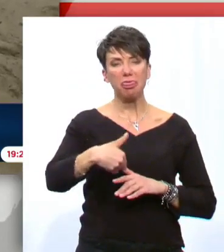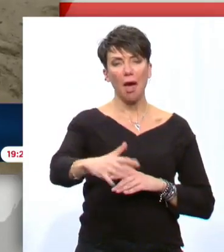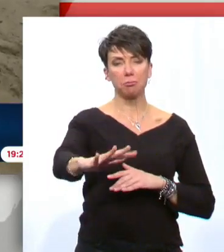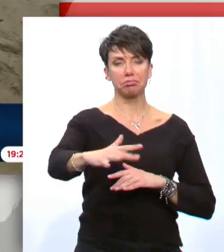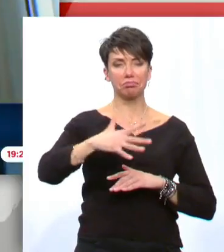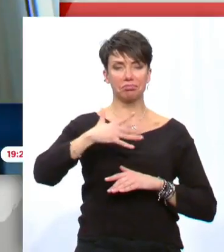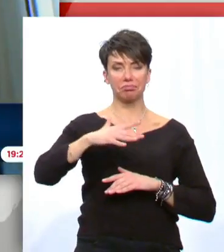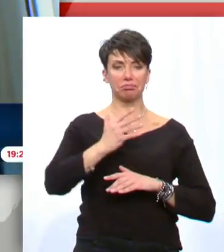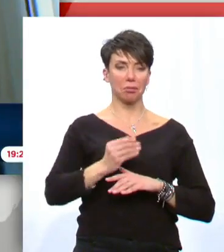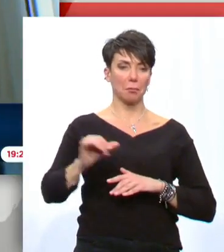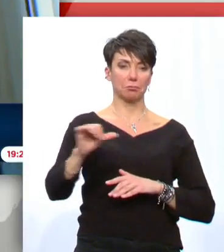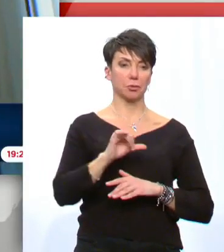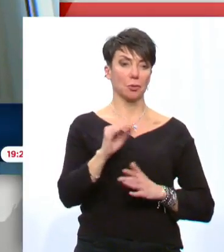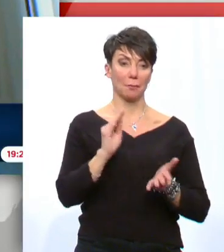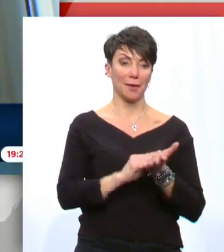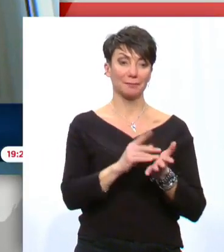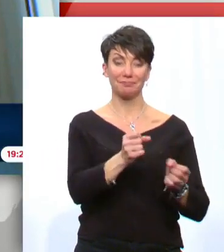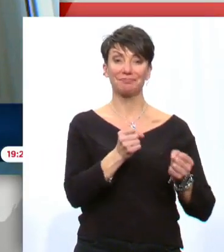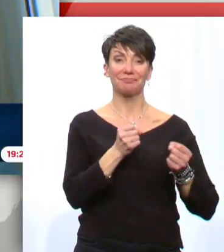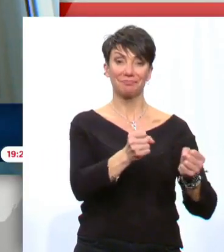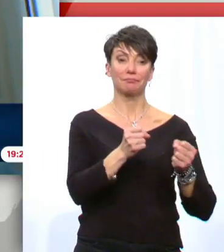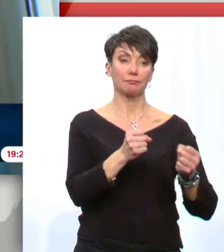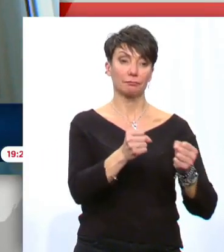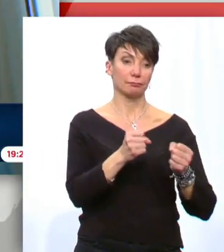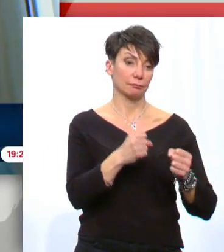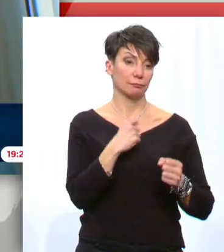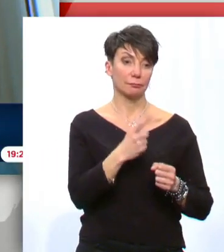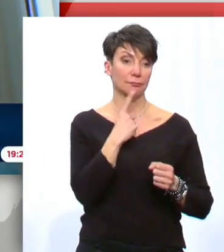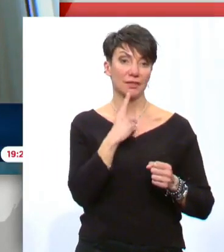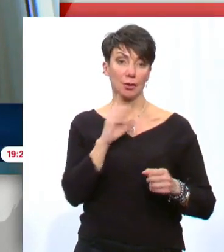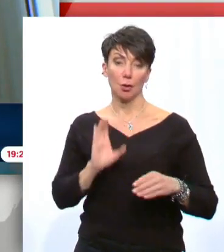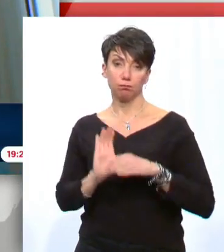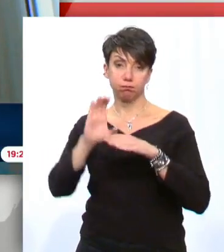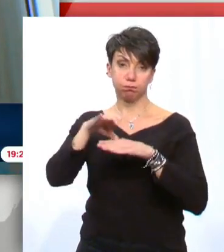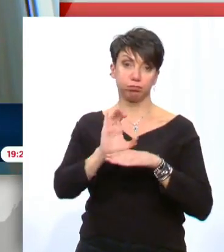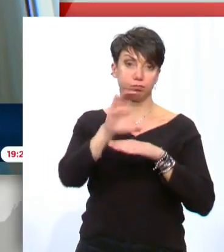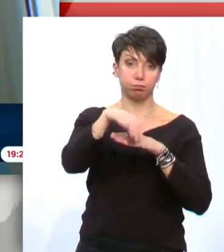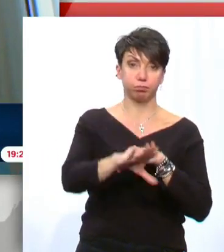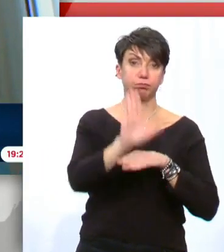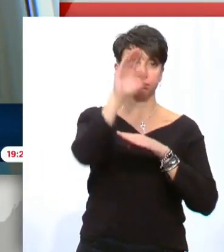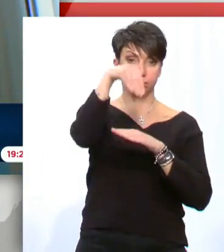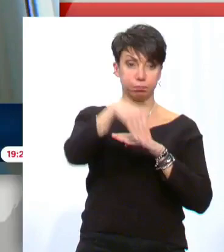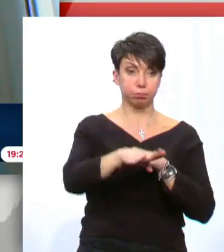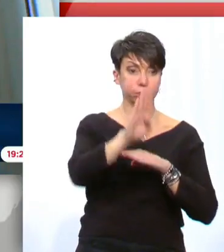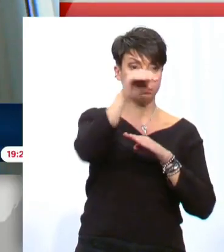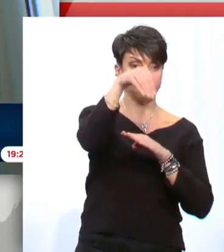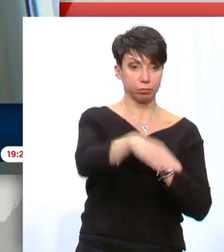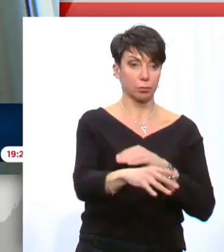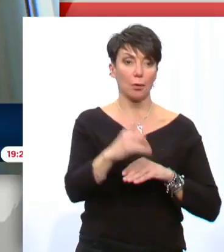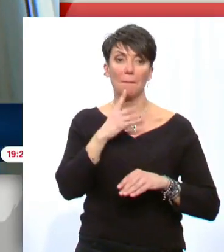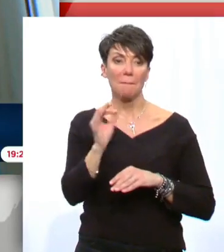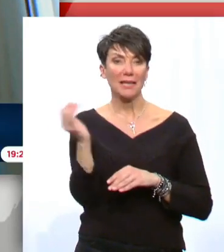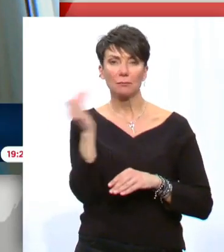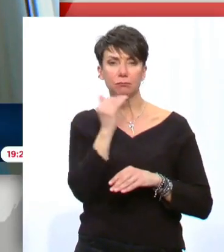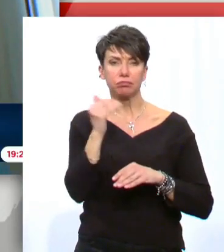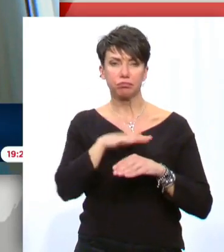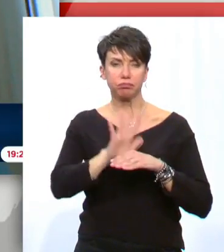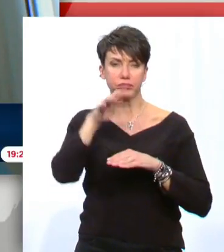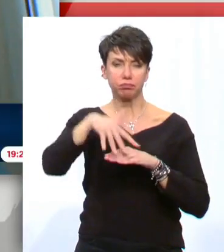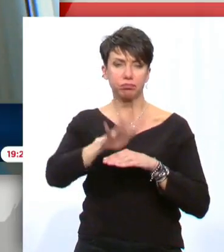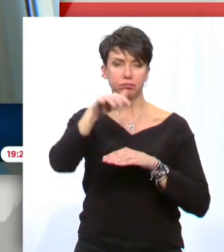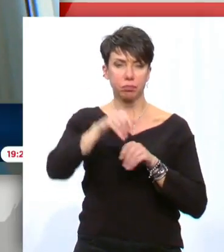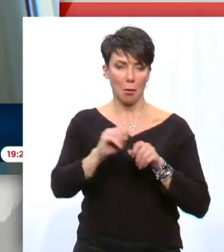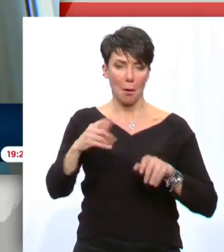Δεν έχει κινδυνούς. Οι σεισμοί δημιουργούν ένα κύμα που το λέμε τσουνάμι. Αυτό το τσουνάμι κινείται πάρα πολύ γρήγορα στη θάλασσα.